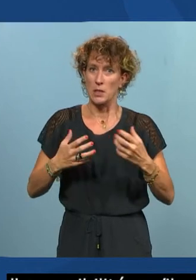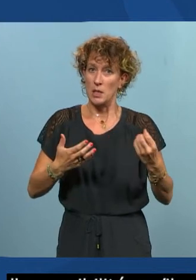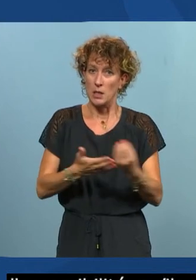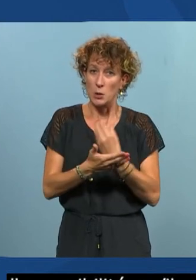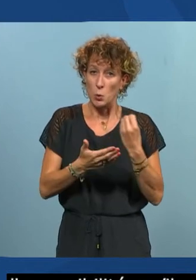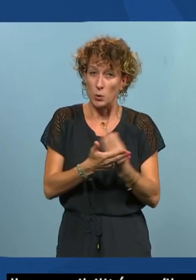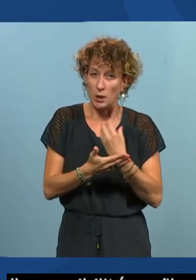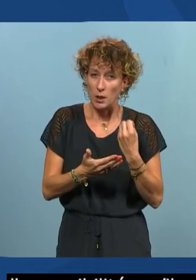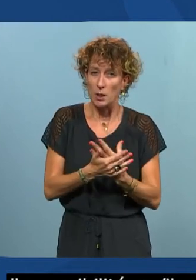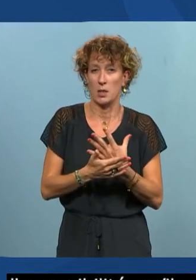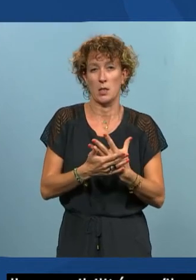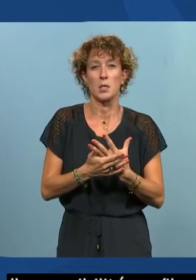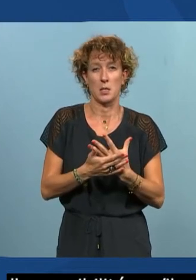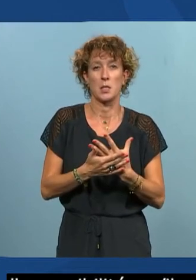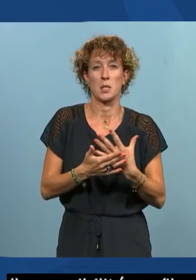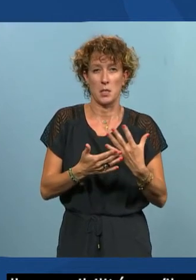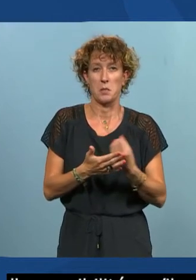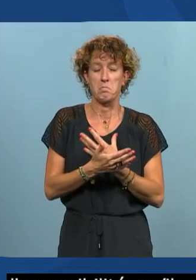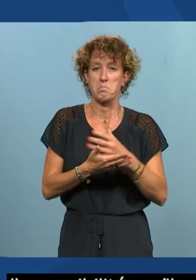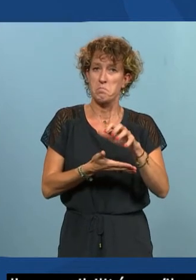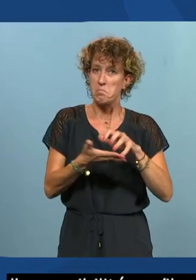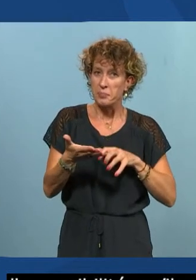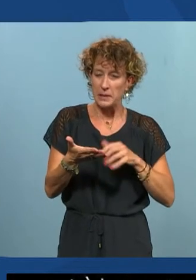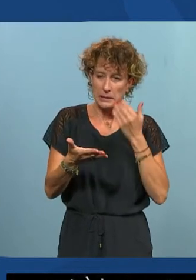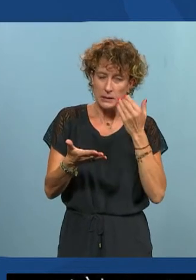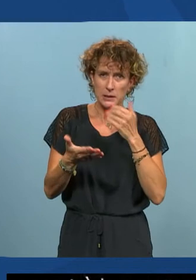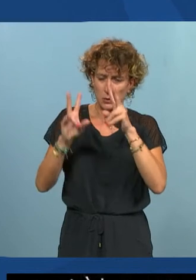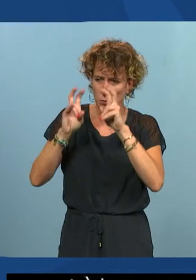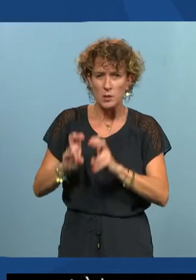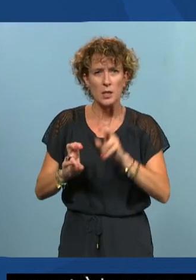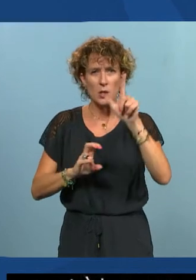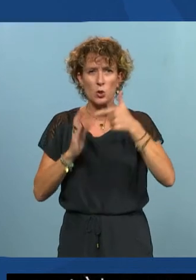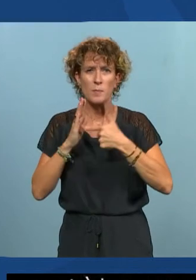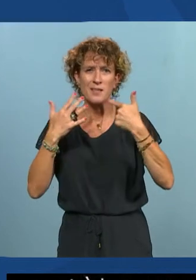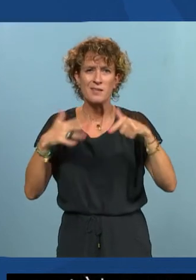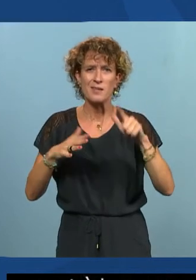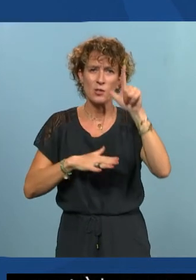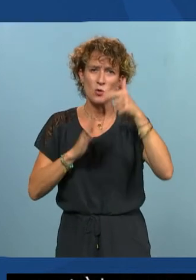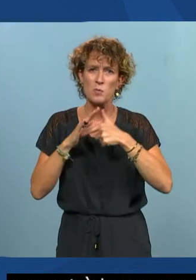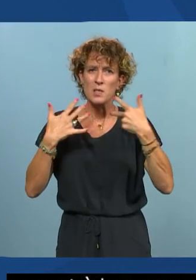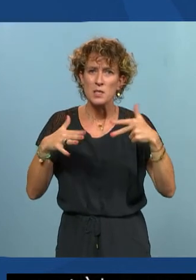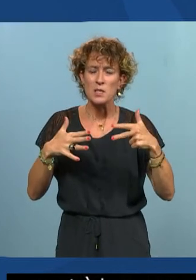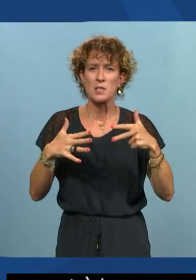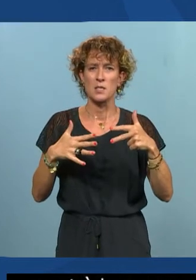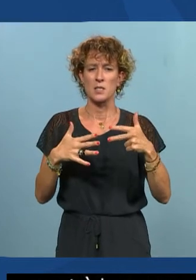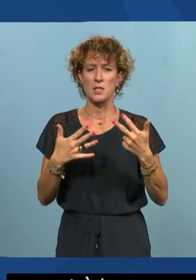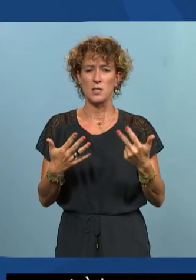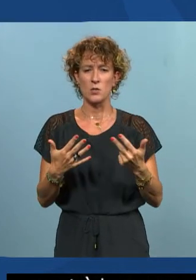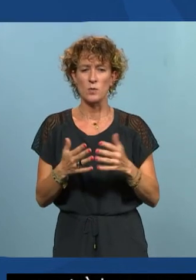fournies en Californie sur ce sujet si on creuse un petit peu en 2017-2018 en Californie